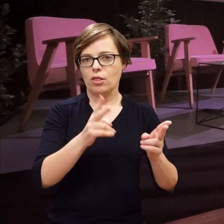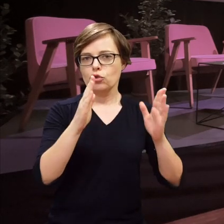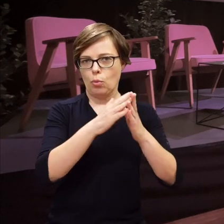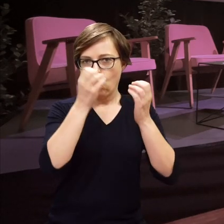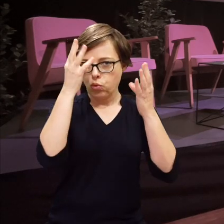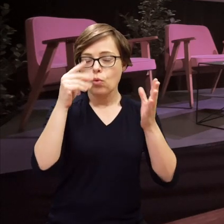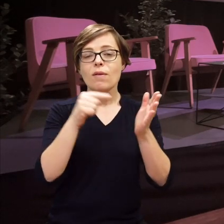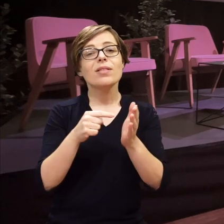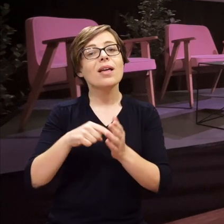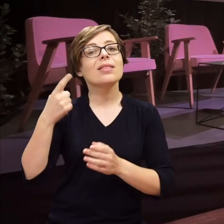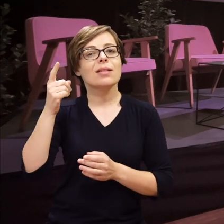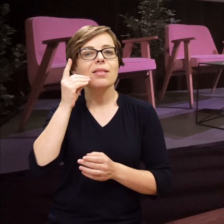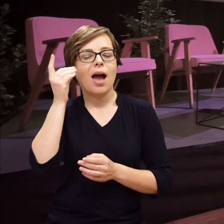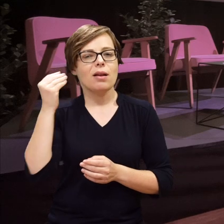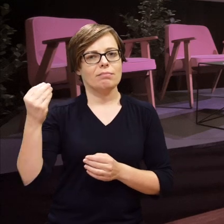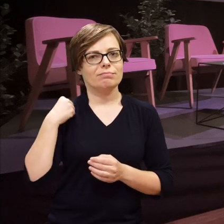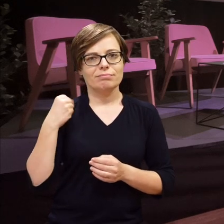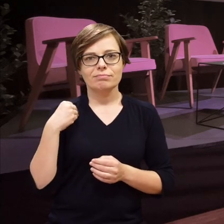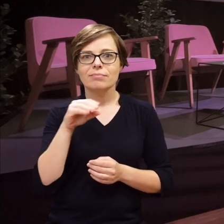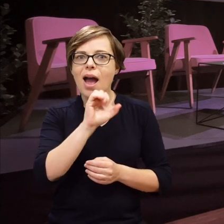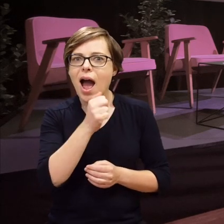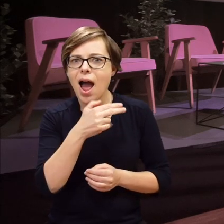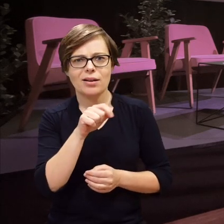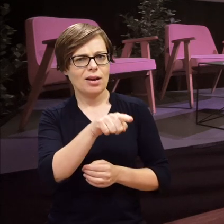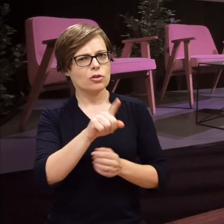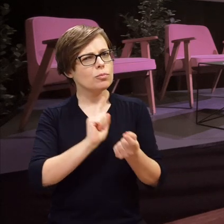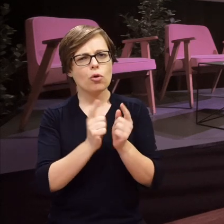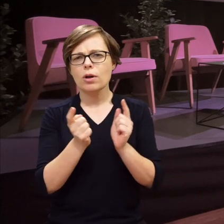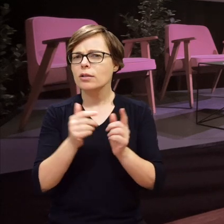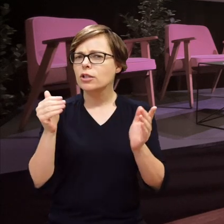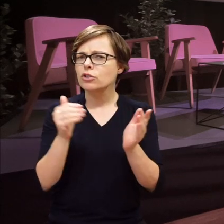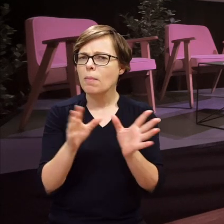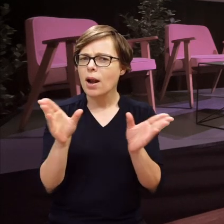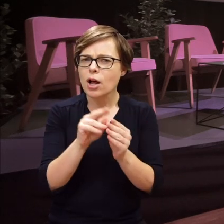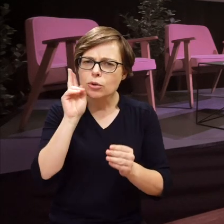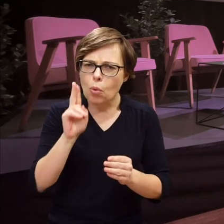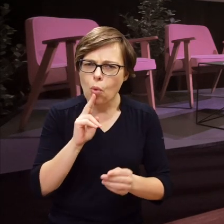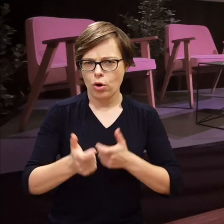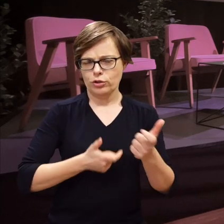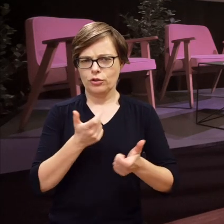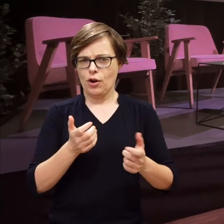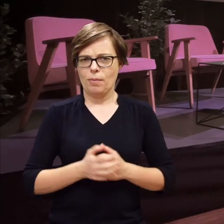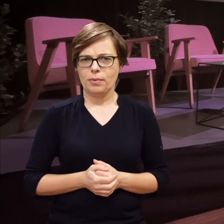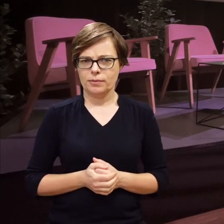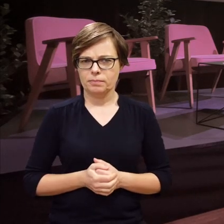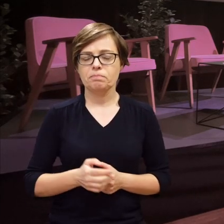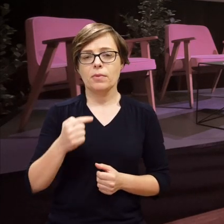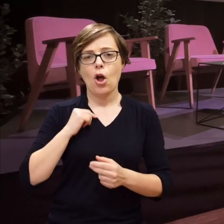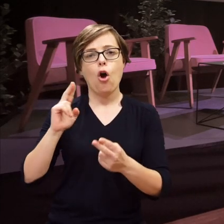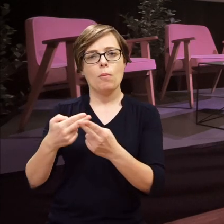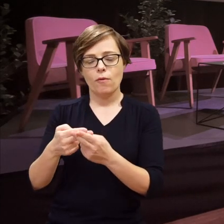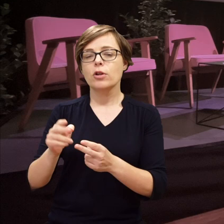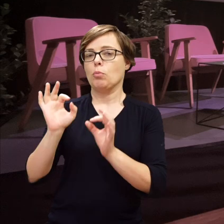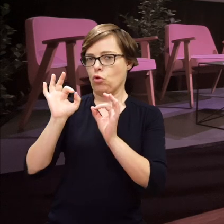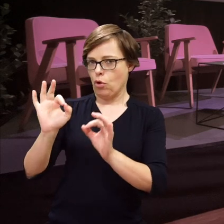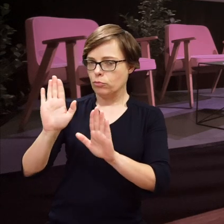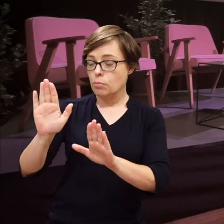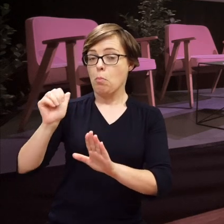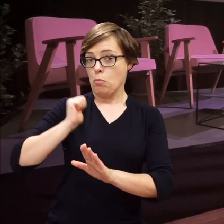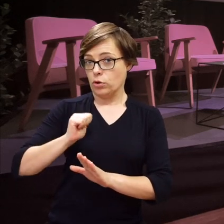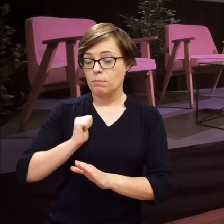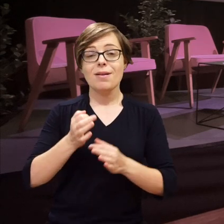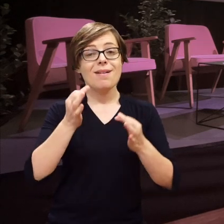Kultury i wtedy Daniel napisał, mówi Ania, takie spotkanie trzeba zrobić razem z głuchymi. I powiedziałam, dobra Daniel,